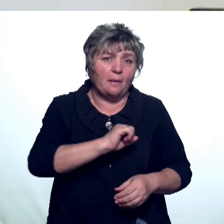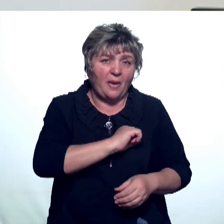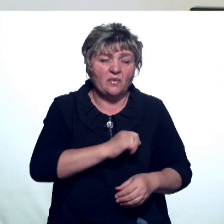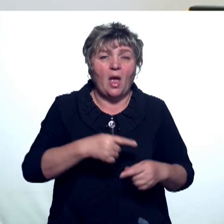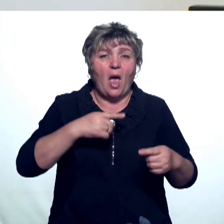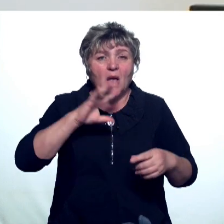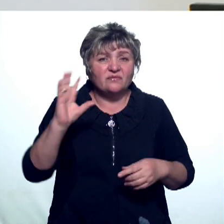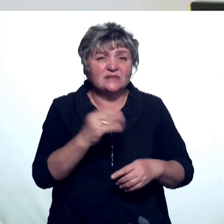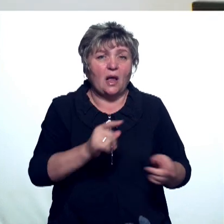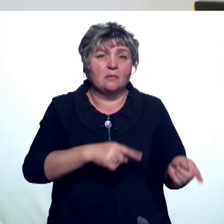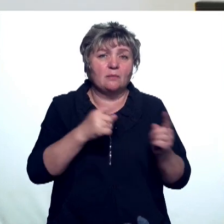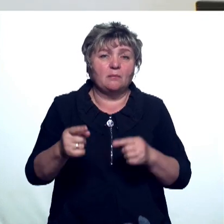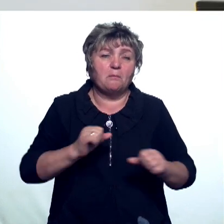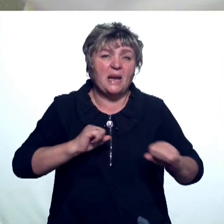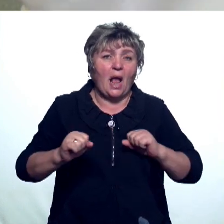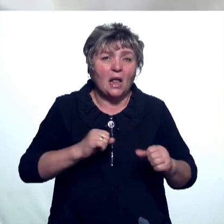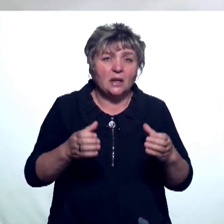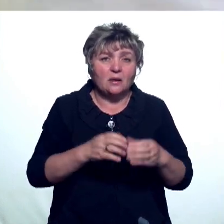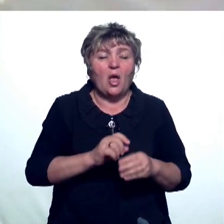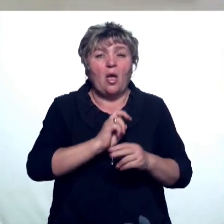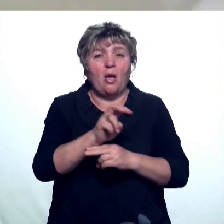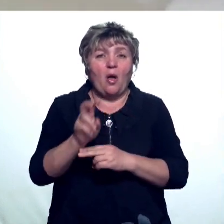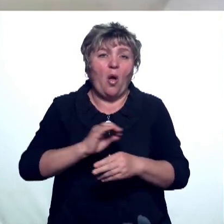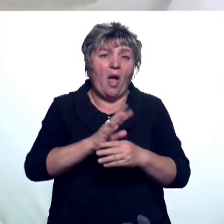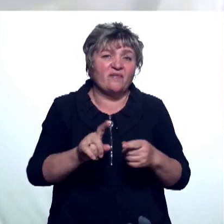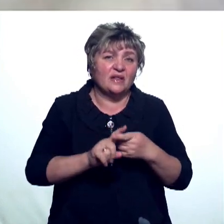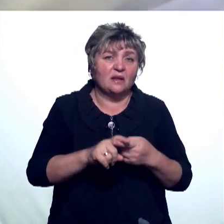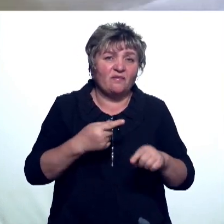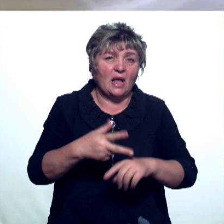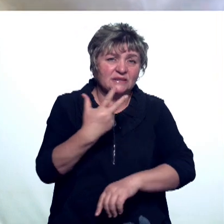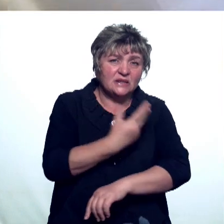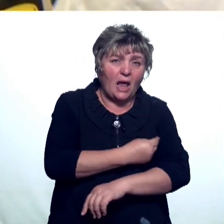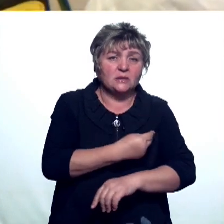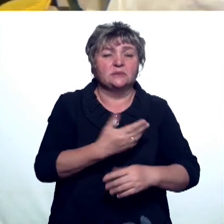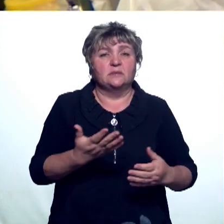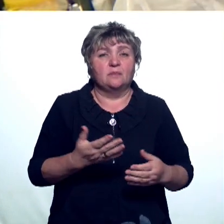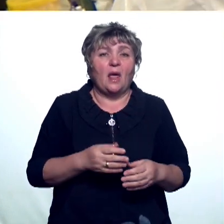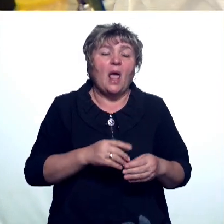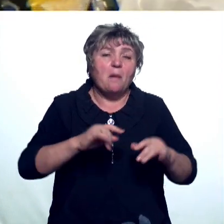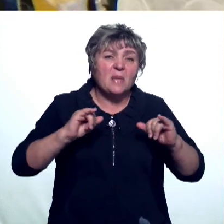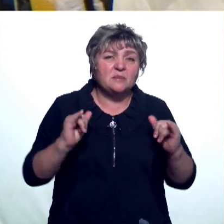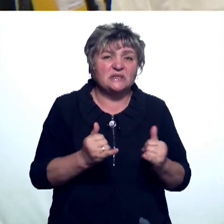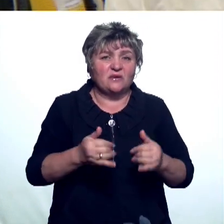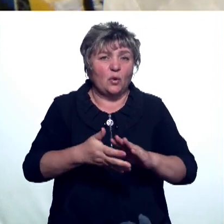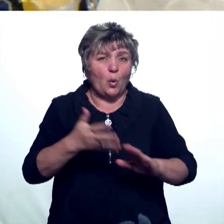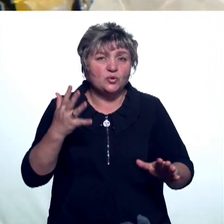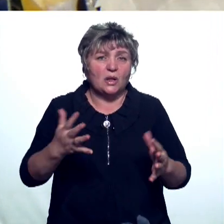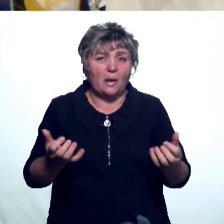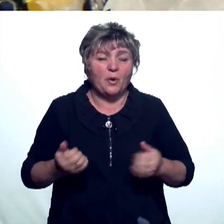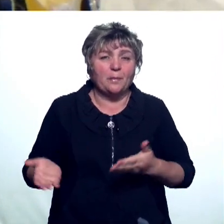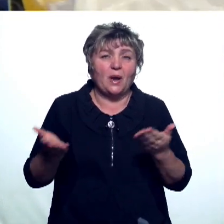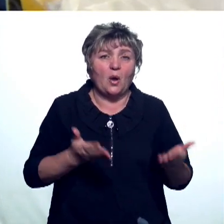ковид-бригадах, на вакцинации или сами находятся на больничном. Чтобы разгрузить врачей и минимизировать очереди, на прием уже